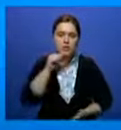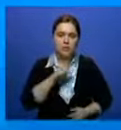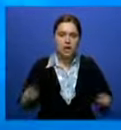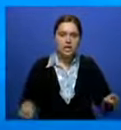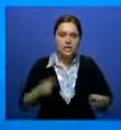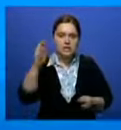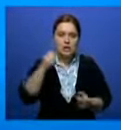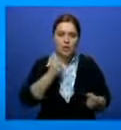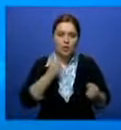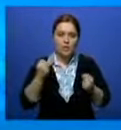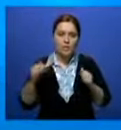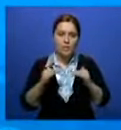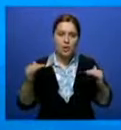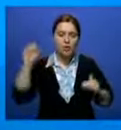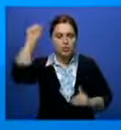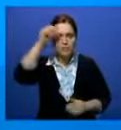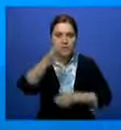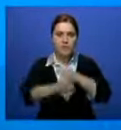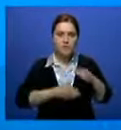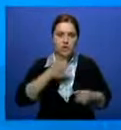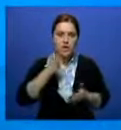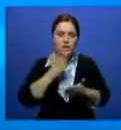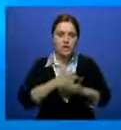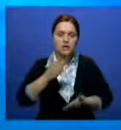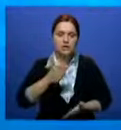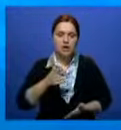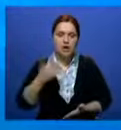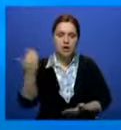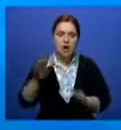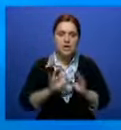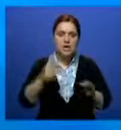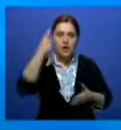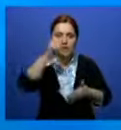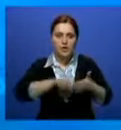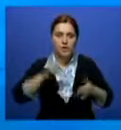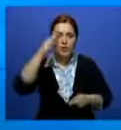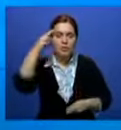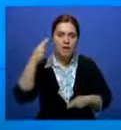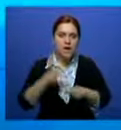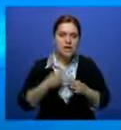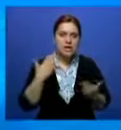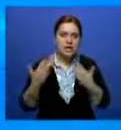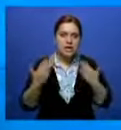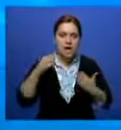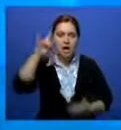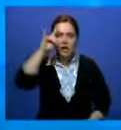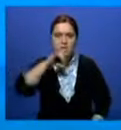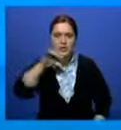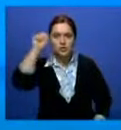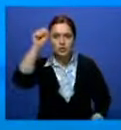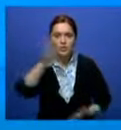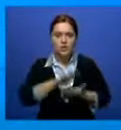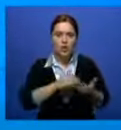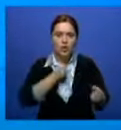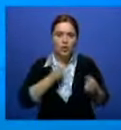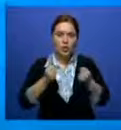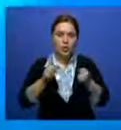страны и укрепление позиций Узбекистана на международной арене. Верю, что братские отношения между Казахстаном и Узбекистаном будут и далее укрепляться